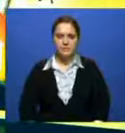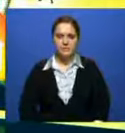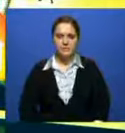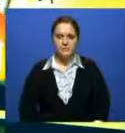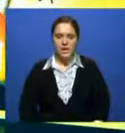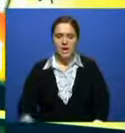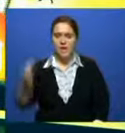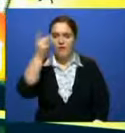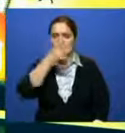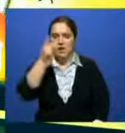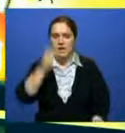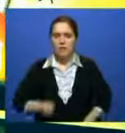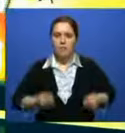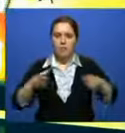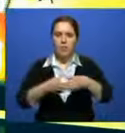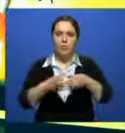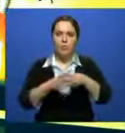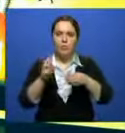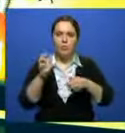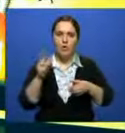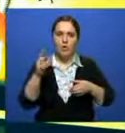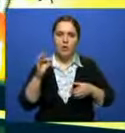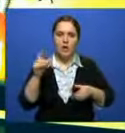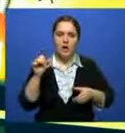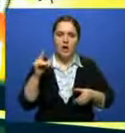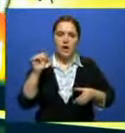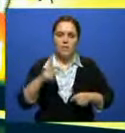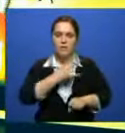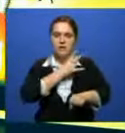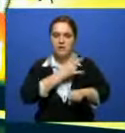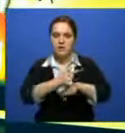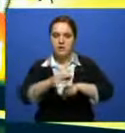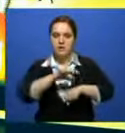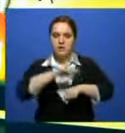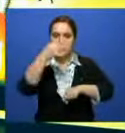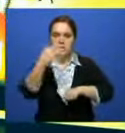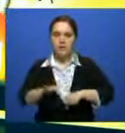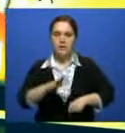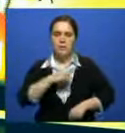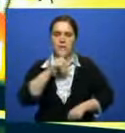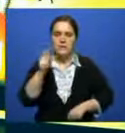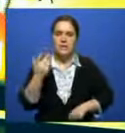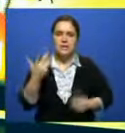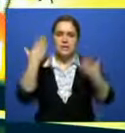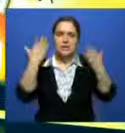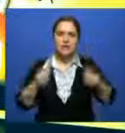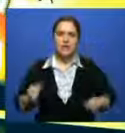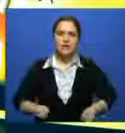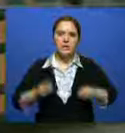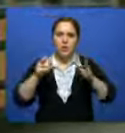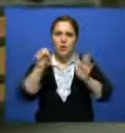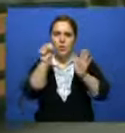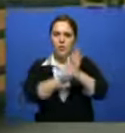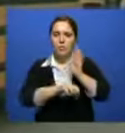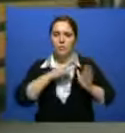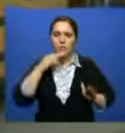В Нигерии боевики группировки Бока-Харам совершили очередную серию кровавых вылазок. За последние три дня террористы расправились с